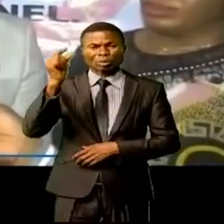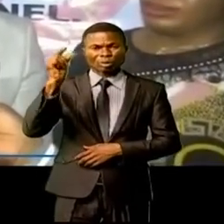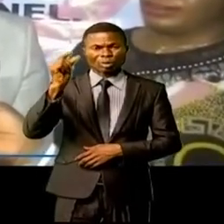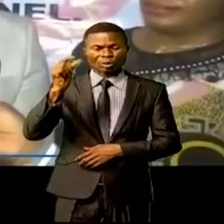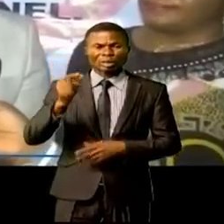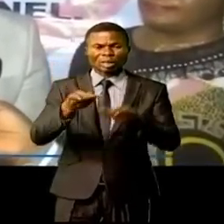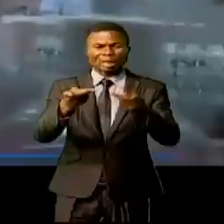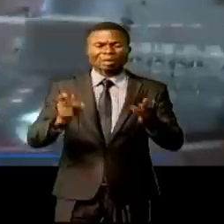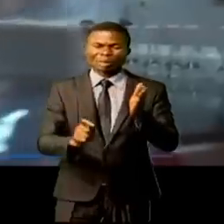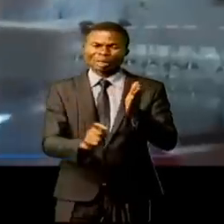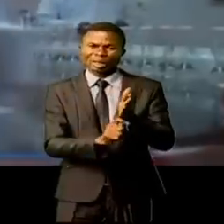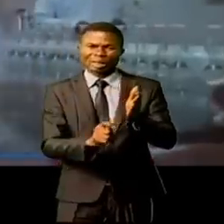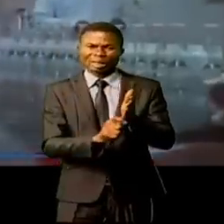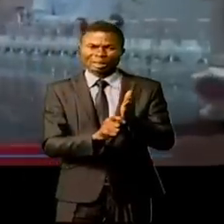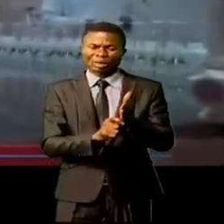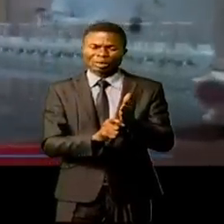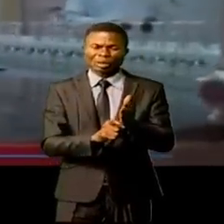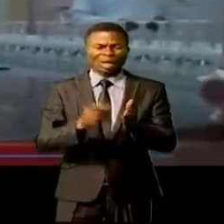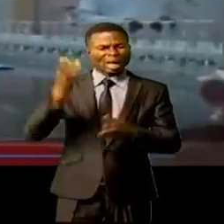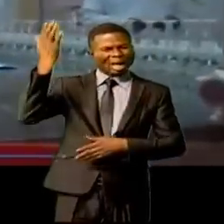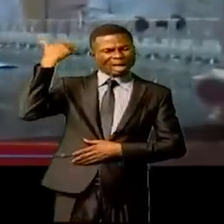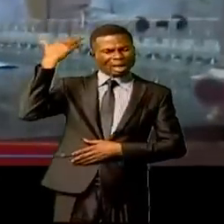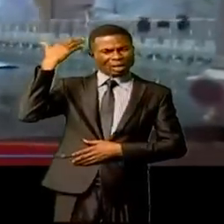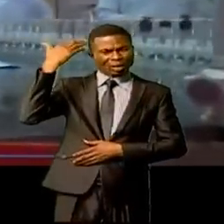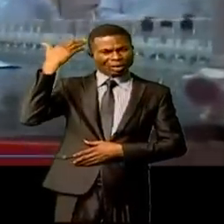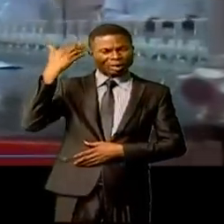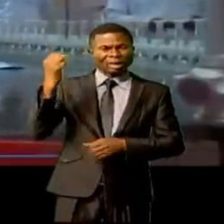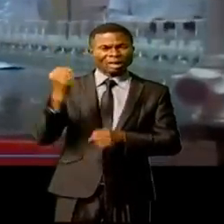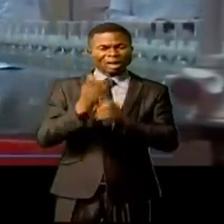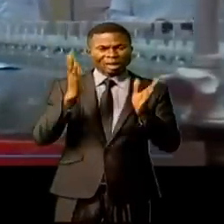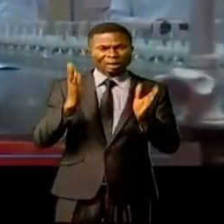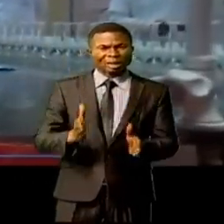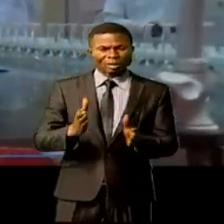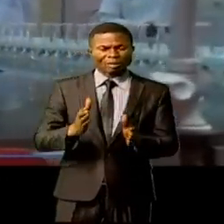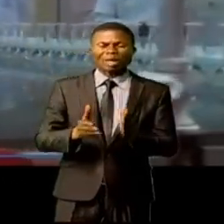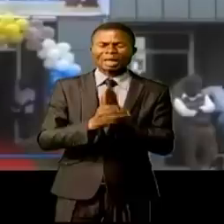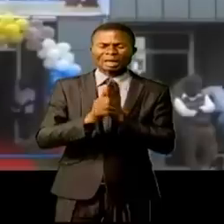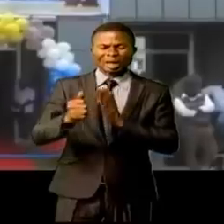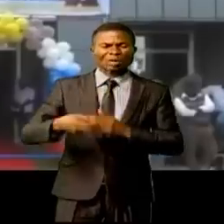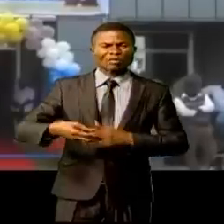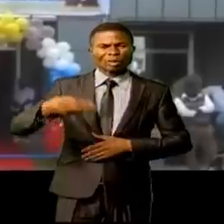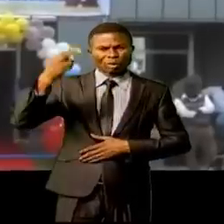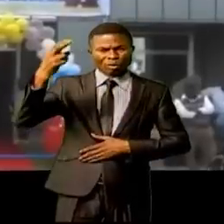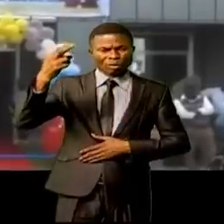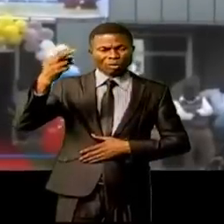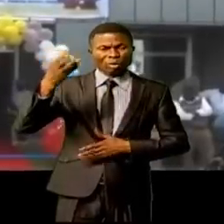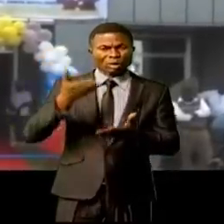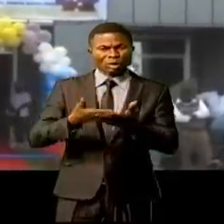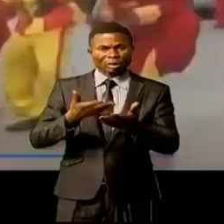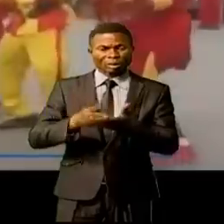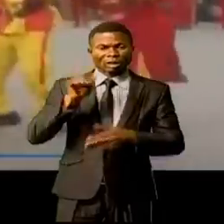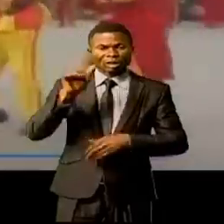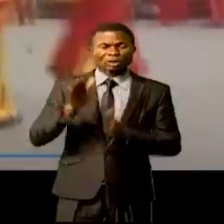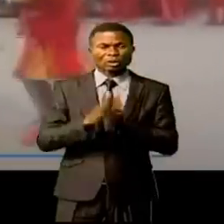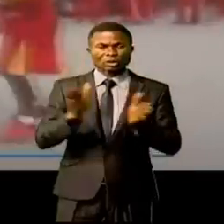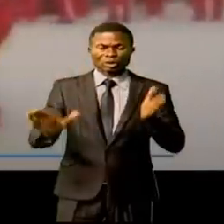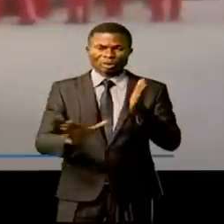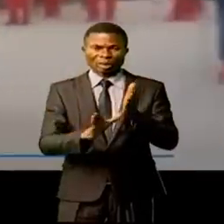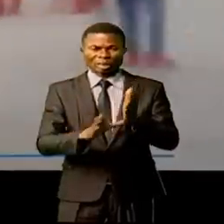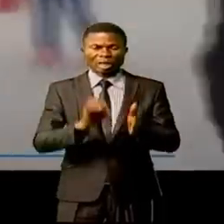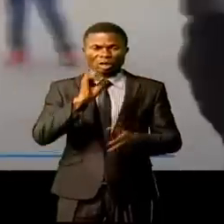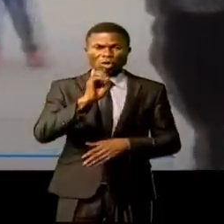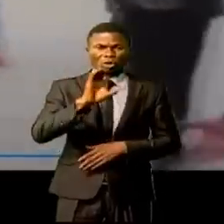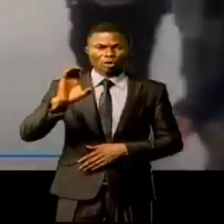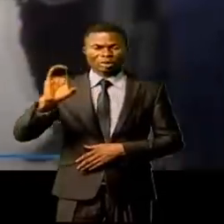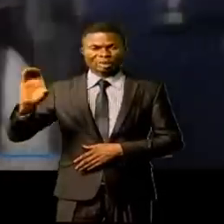plateau technique de dernière génération et un personnel hautement qualifié. De là, le DGAI de l'OCC Gabi